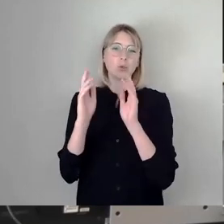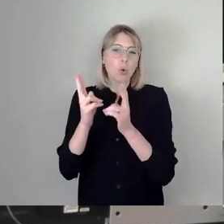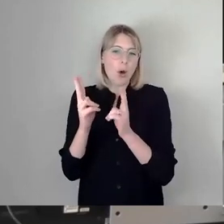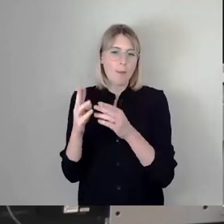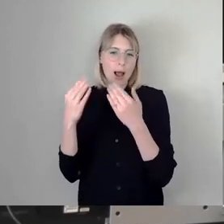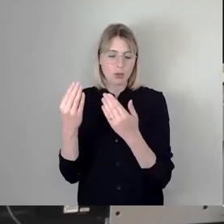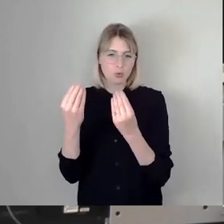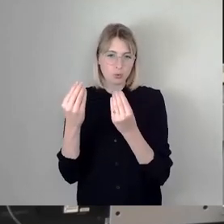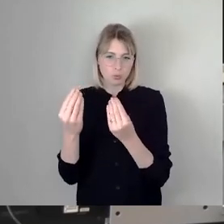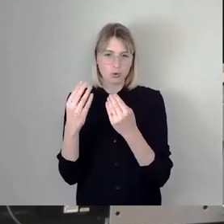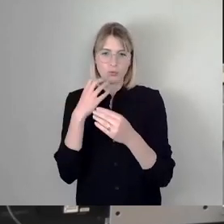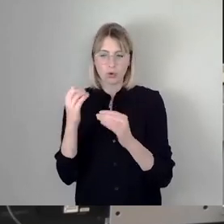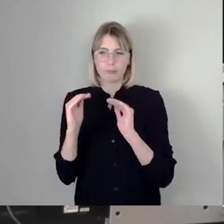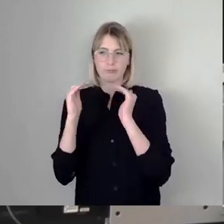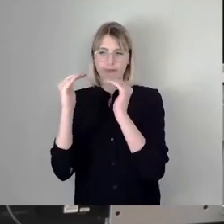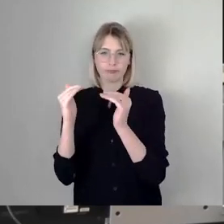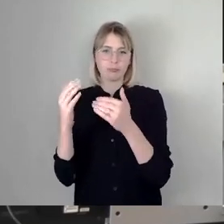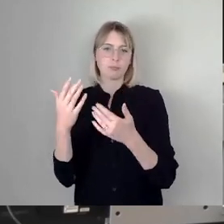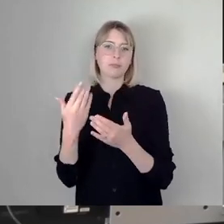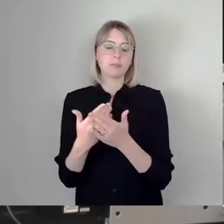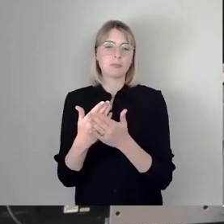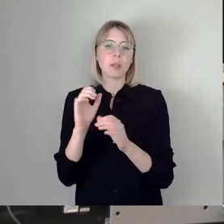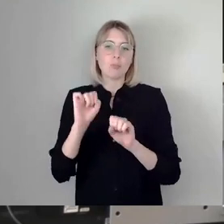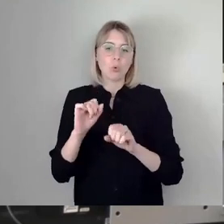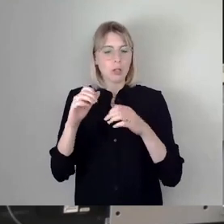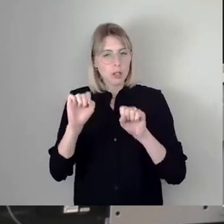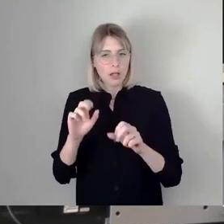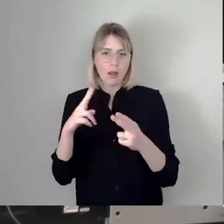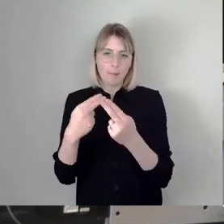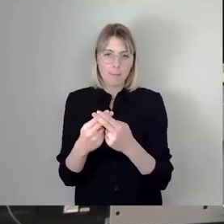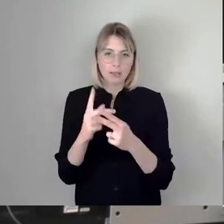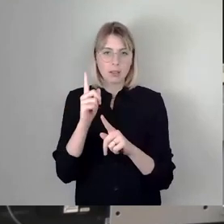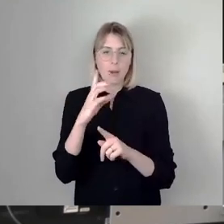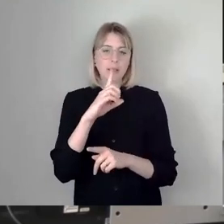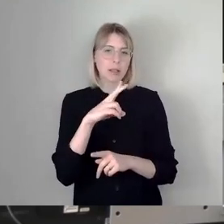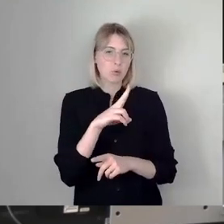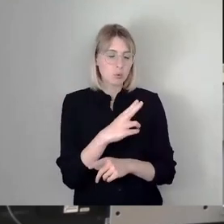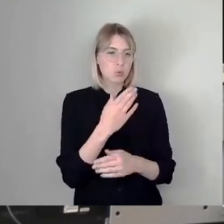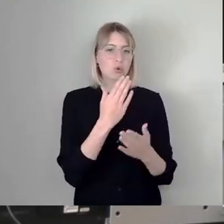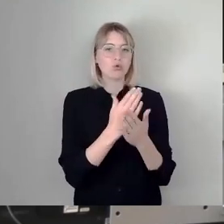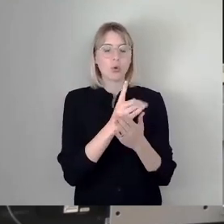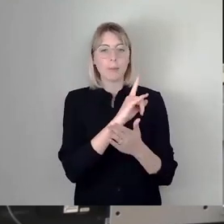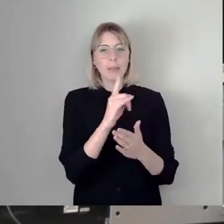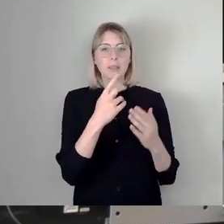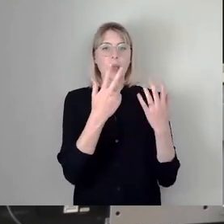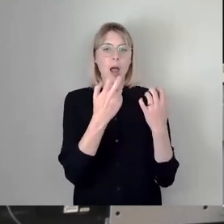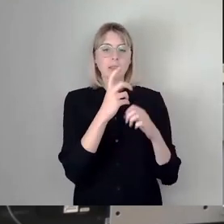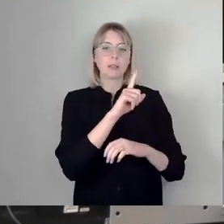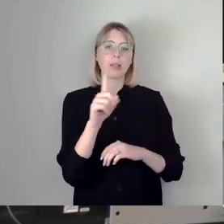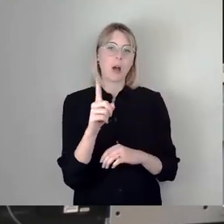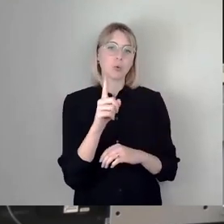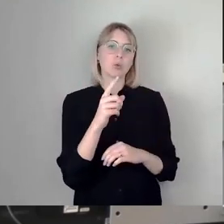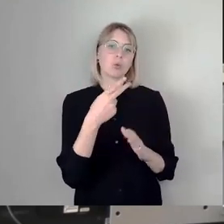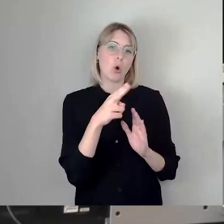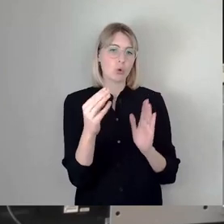bisschen Spielraum drin, aber man könnte, die CDU hat jetzt bis 80.000 Euro da drinstehen, also